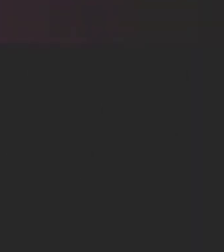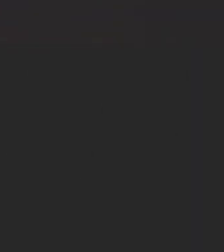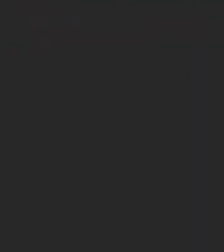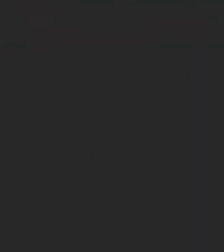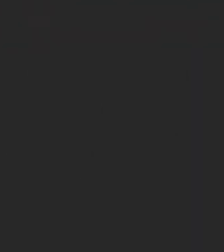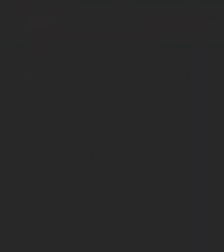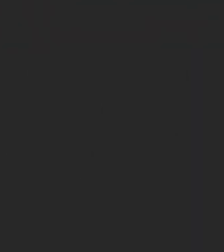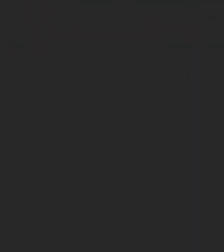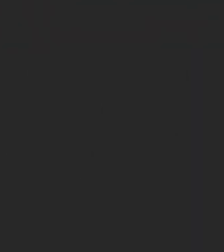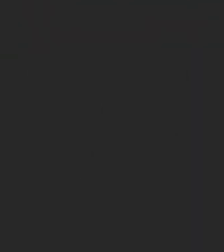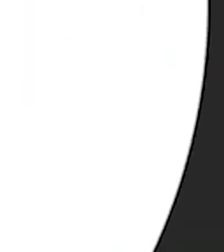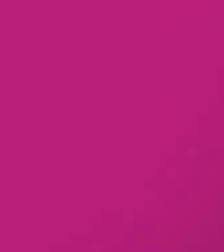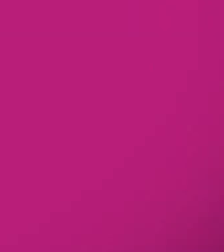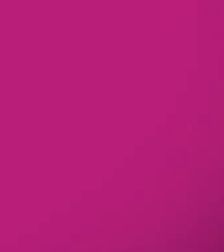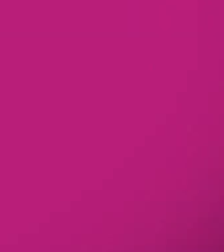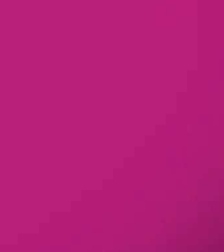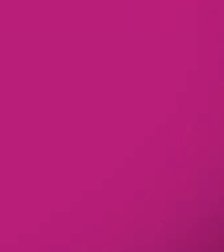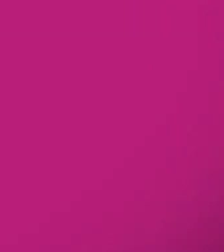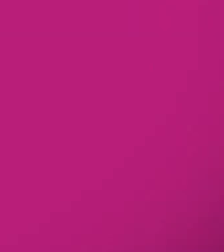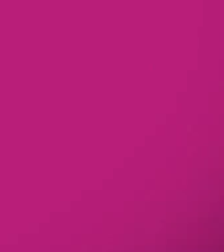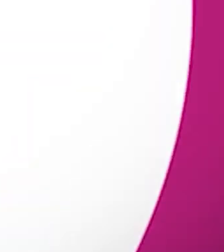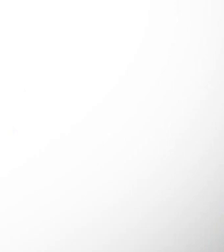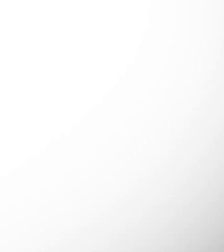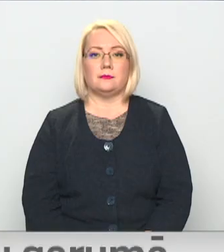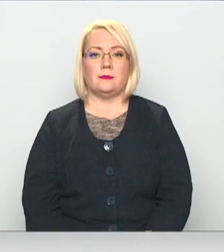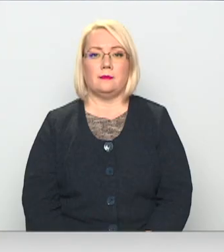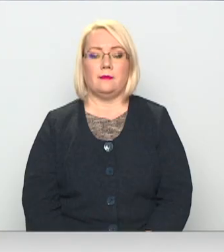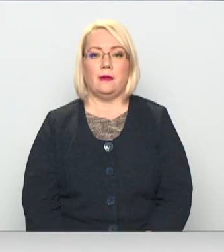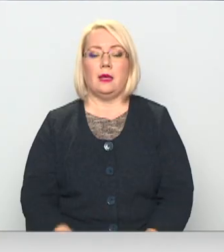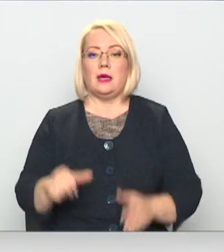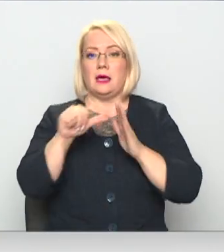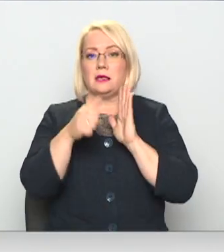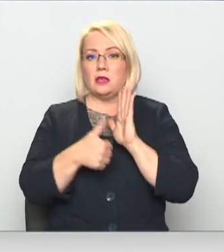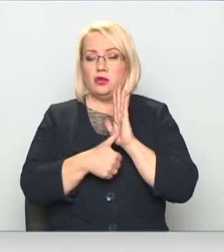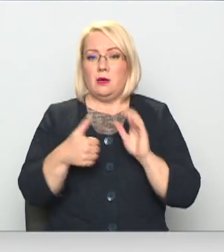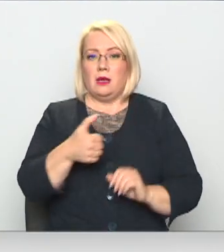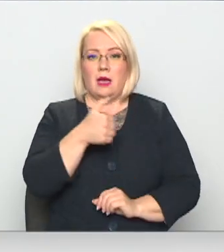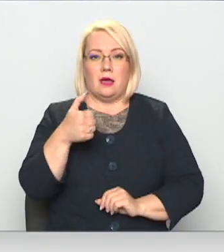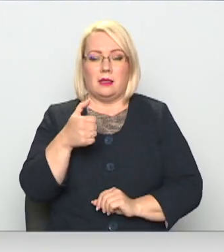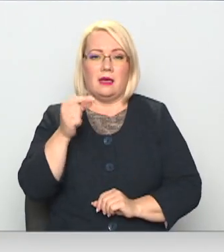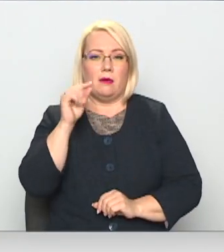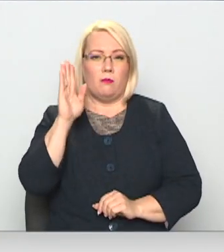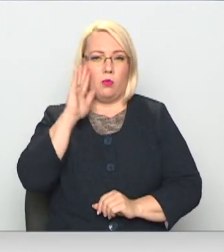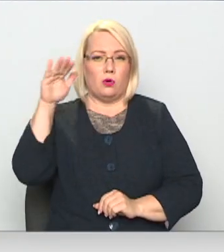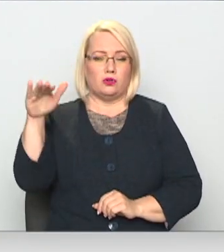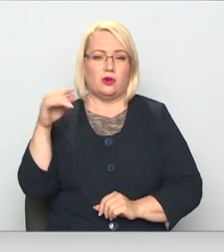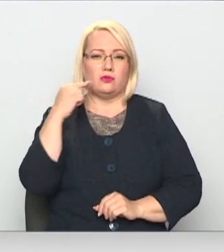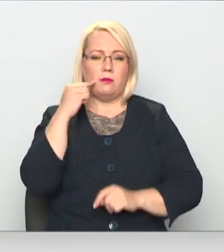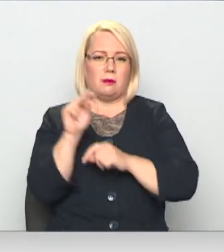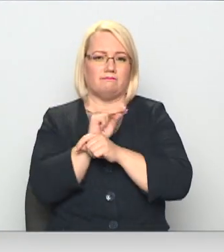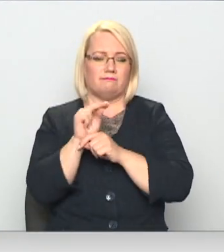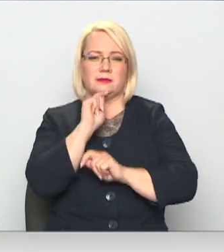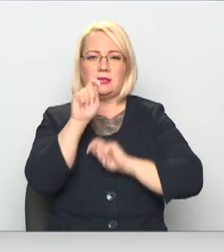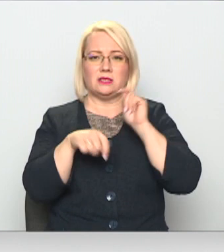Re, visi ēters ir te! 16-gadīgā Gustava zobu labošanai saziedoti